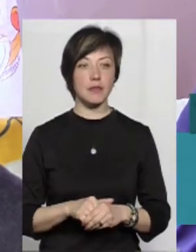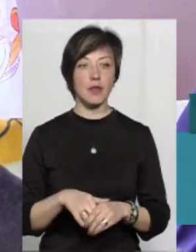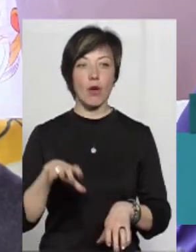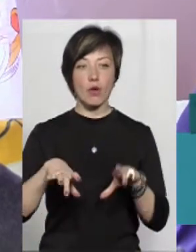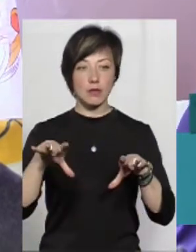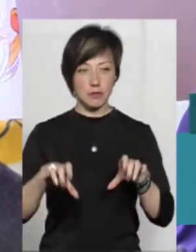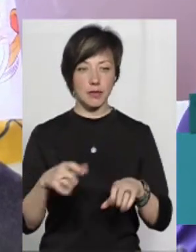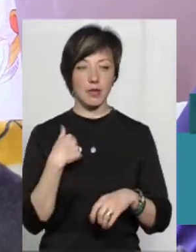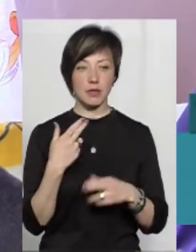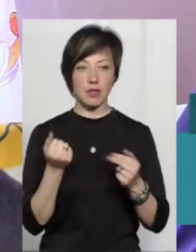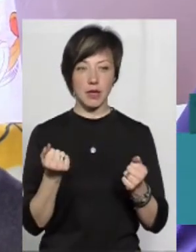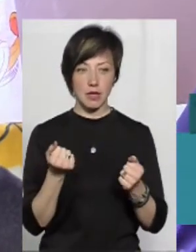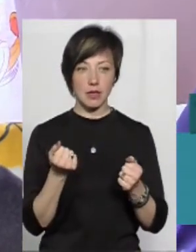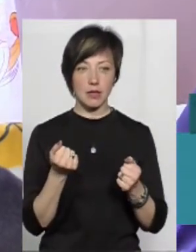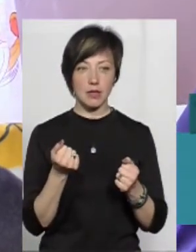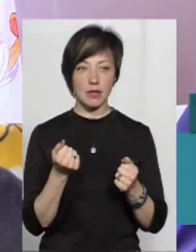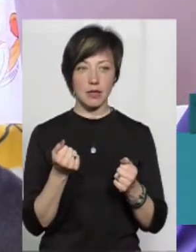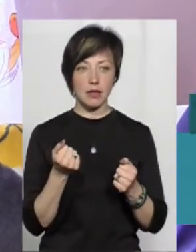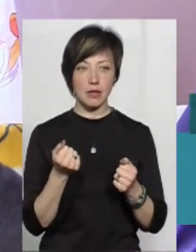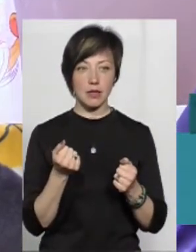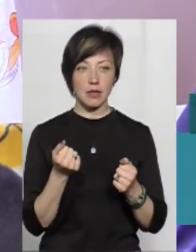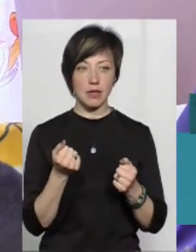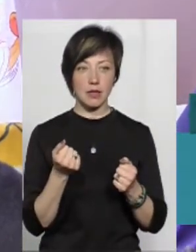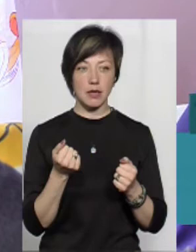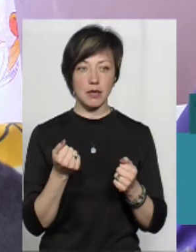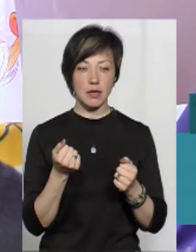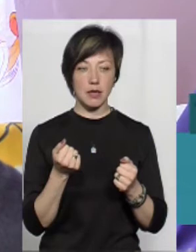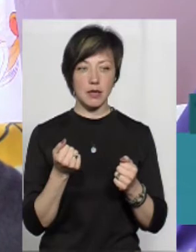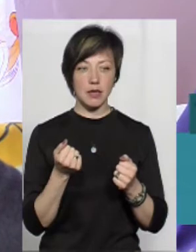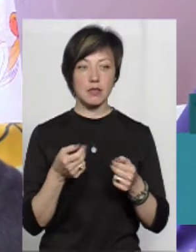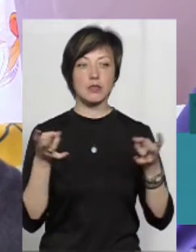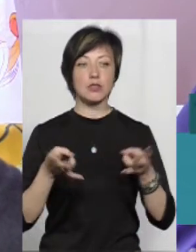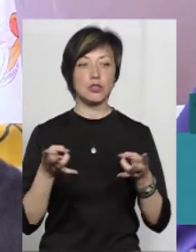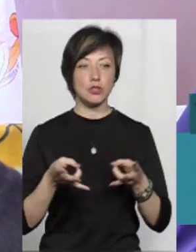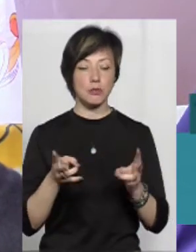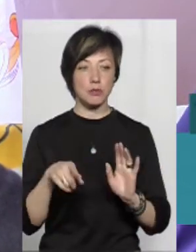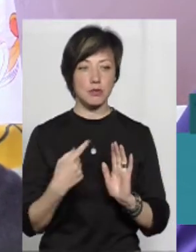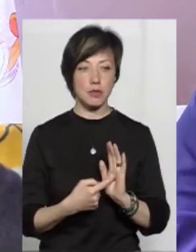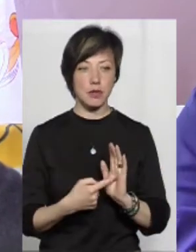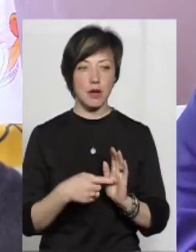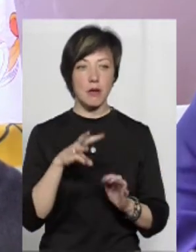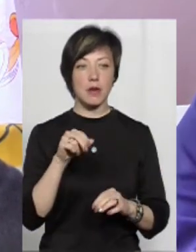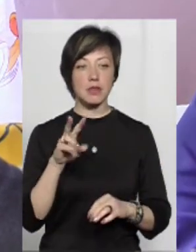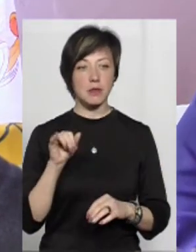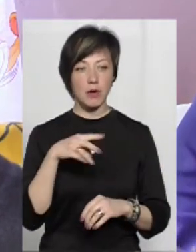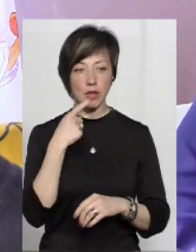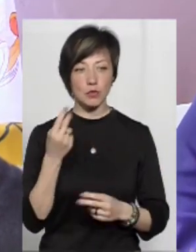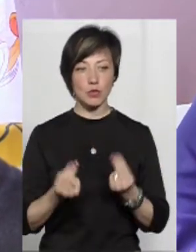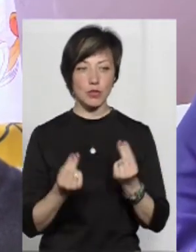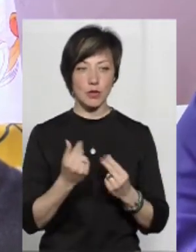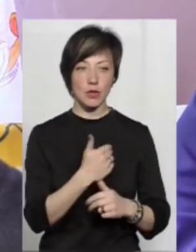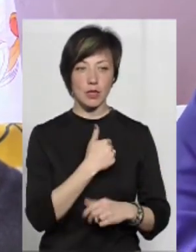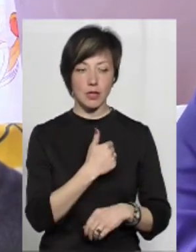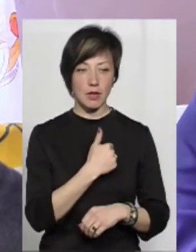каже, що від нецензурного лексико сказав, що Максима Макариша просто пошутити